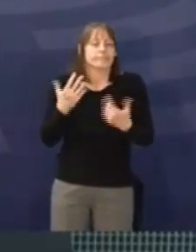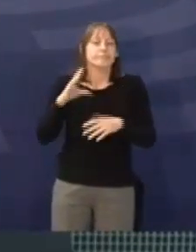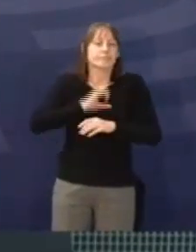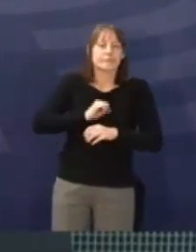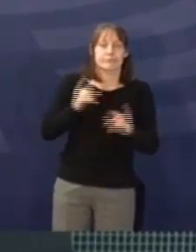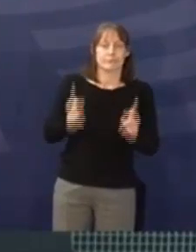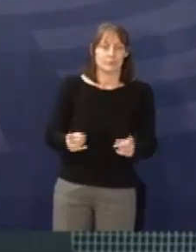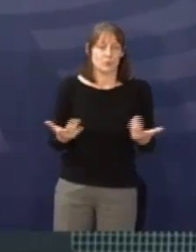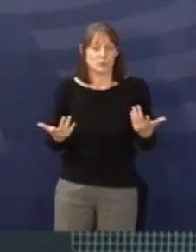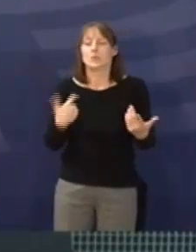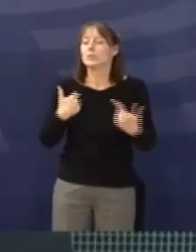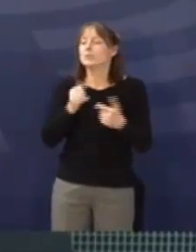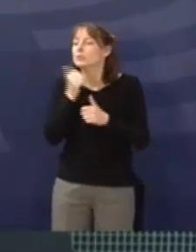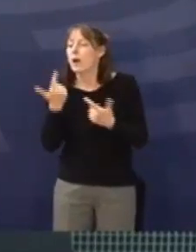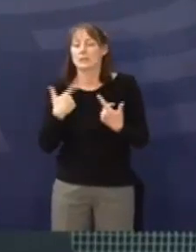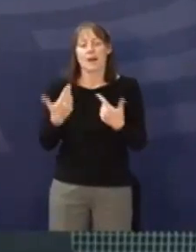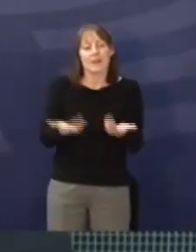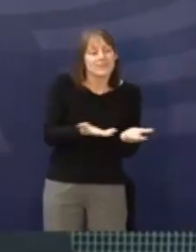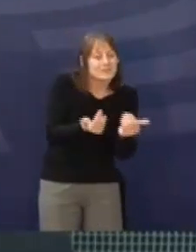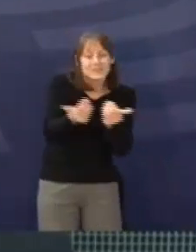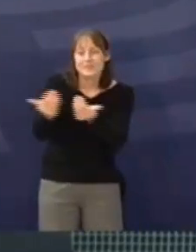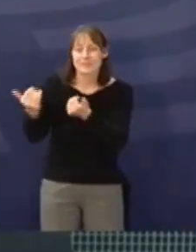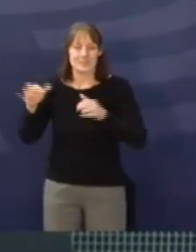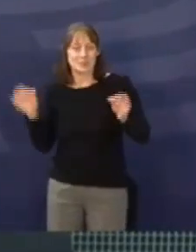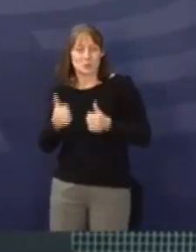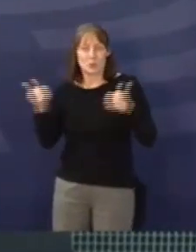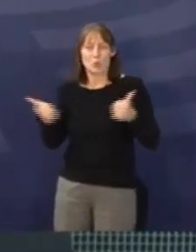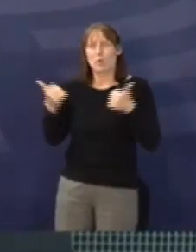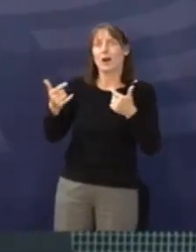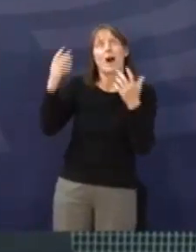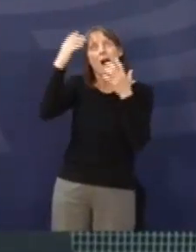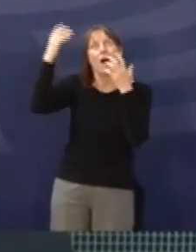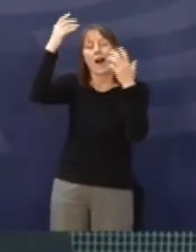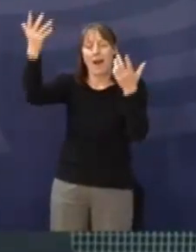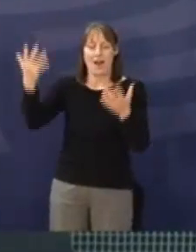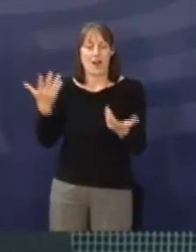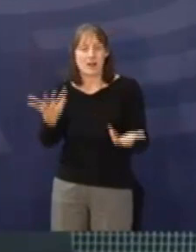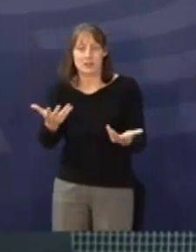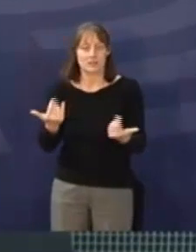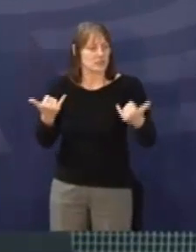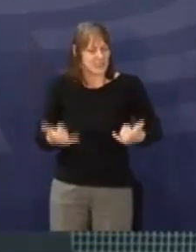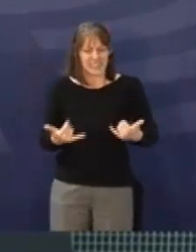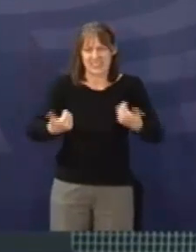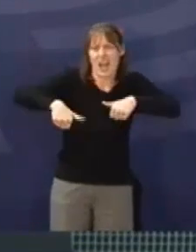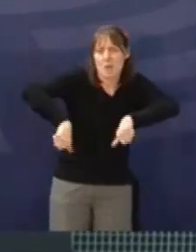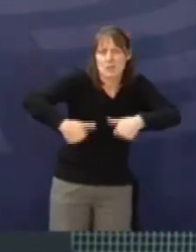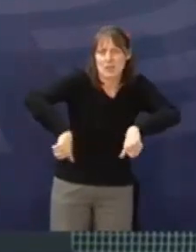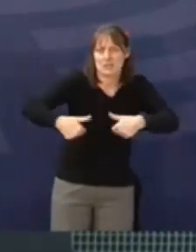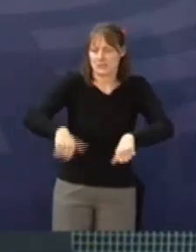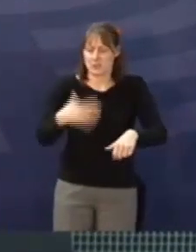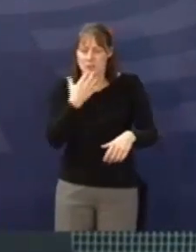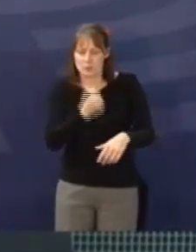Kampagnen angeworben und ihnen das Blaue vom Himmel versprochen. Und jetzt werden sie praktisch erpresst. Man will sie auf jeden Fall dazu drängen,